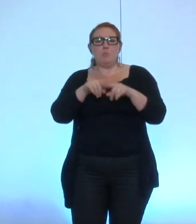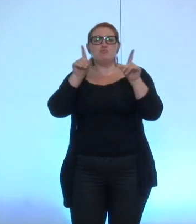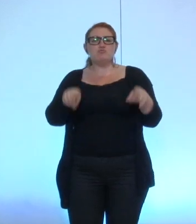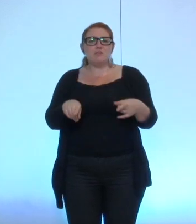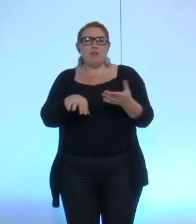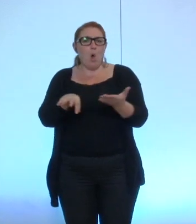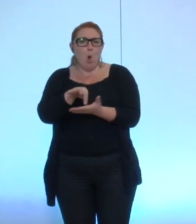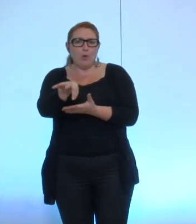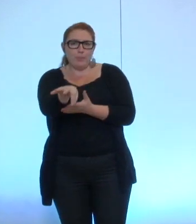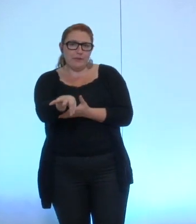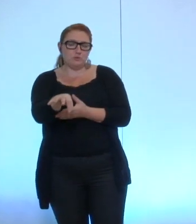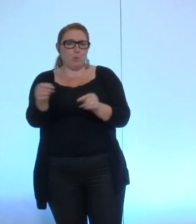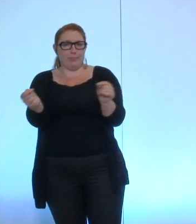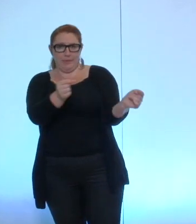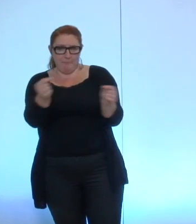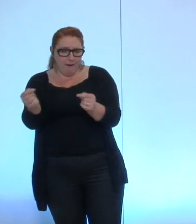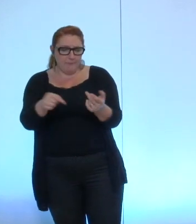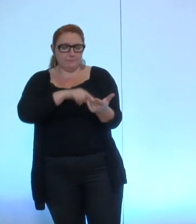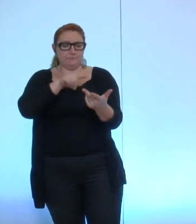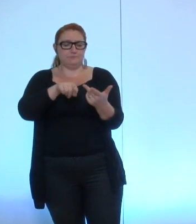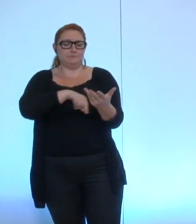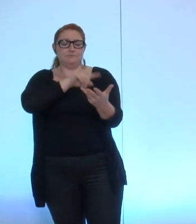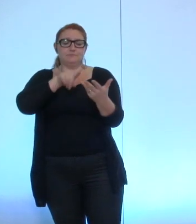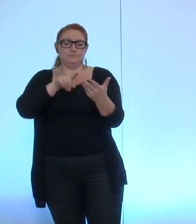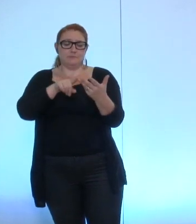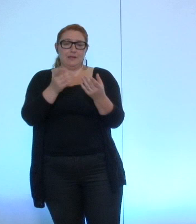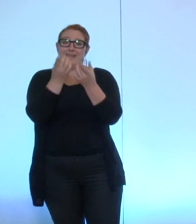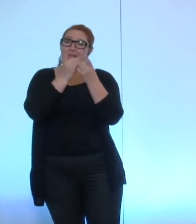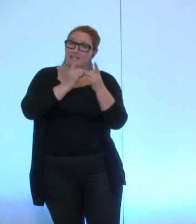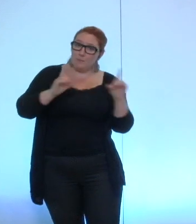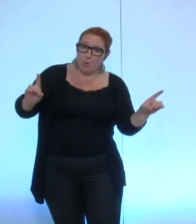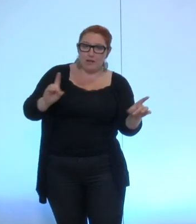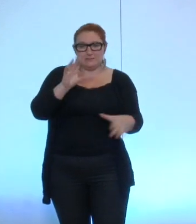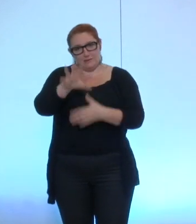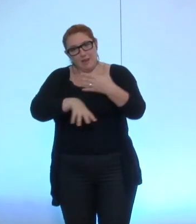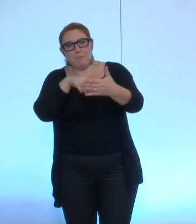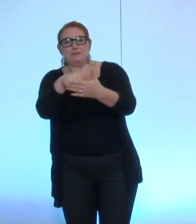aurons prochainement, et la question de la démocratie et de la participation.